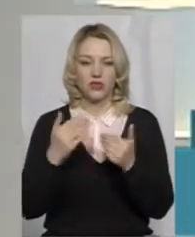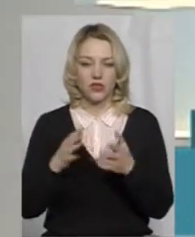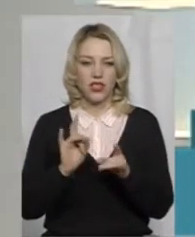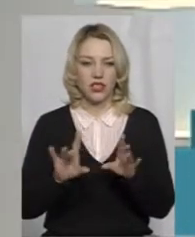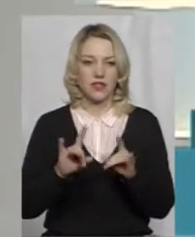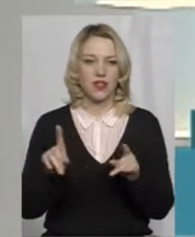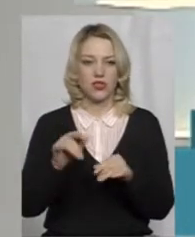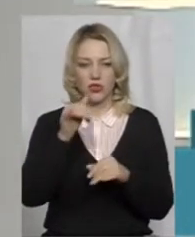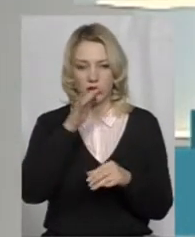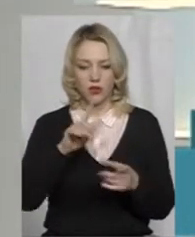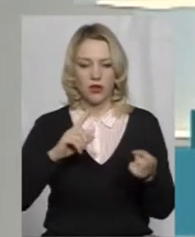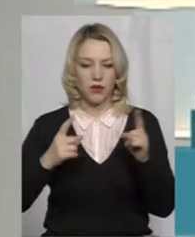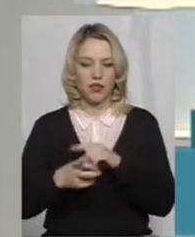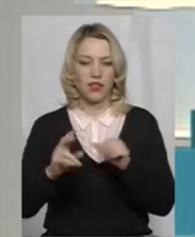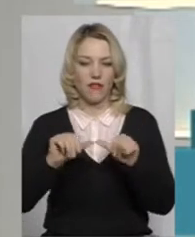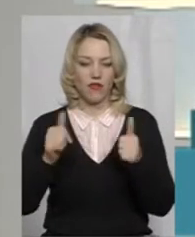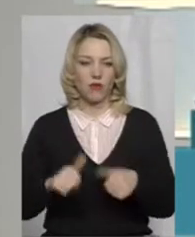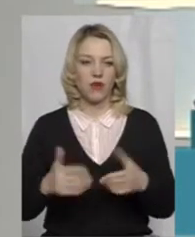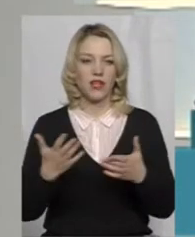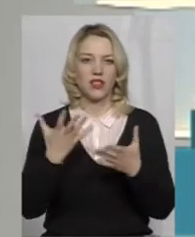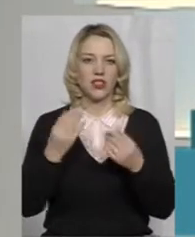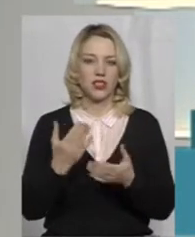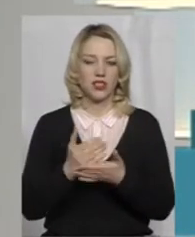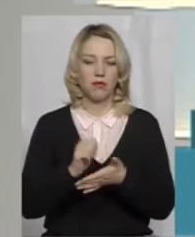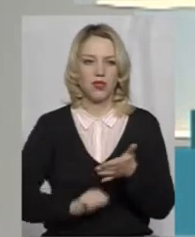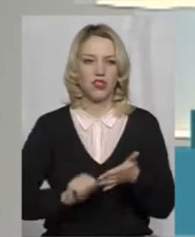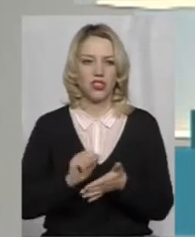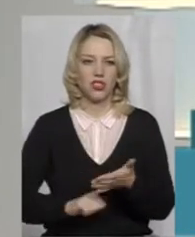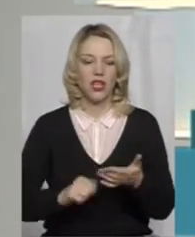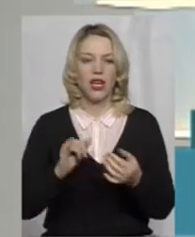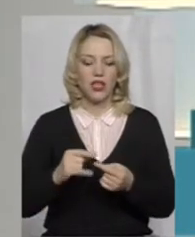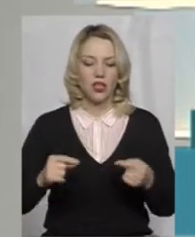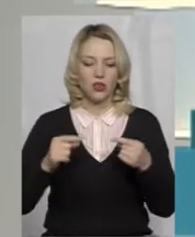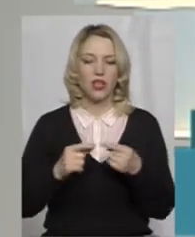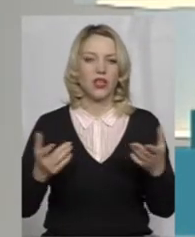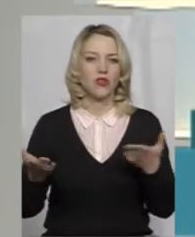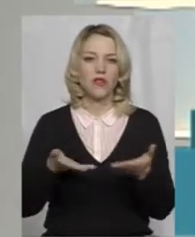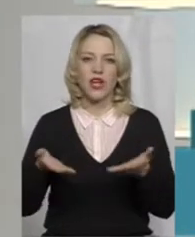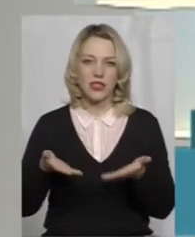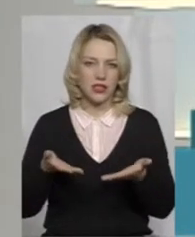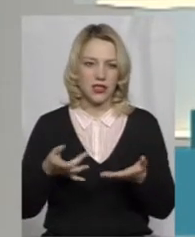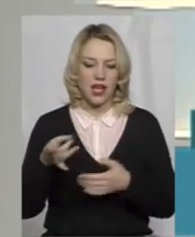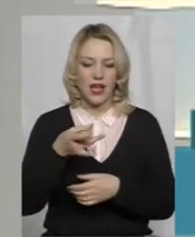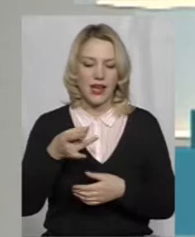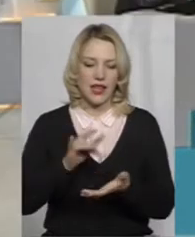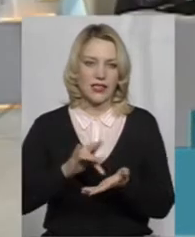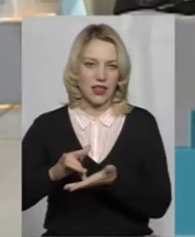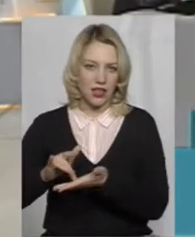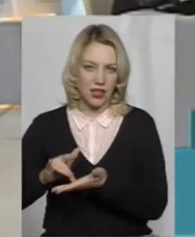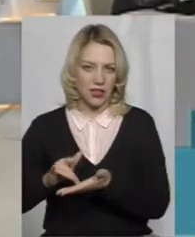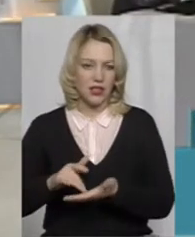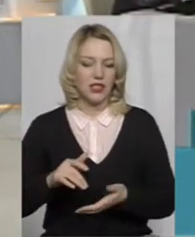вони не змогли перейти на формат. Які ще є причини і конкретно в яких райцентрах